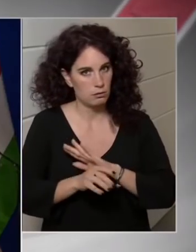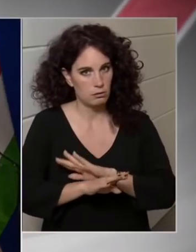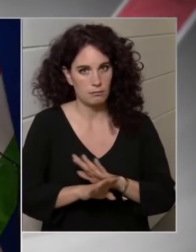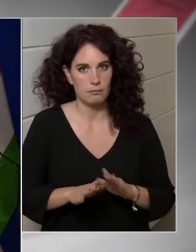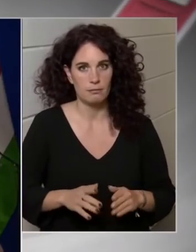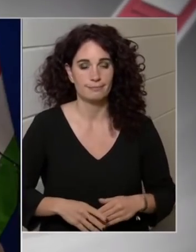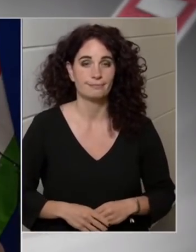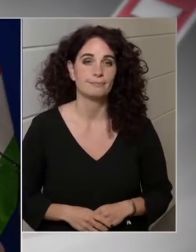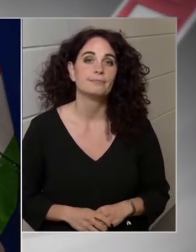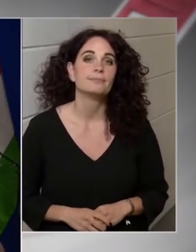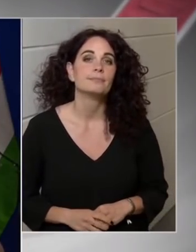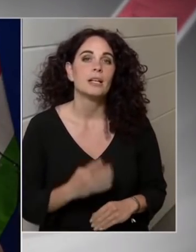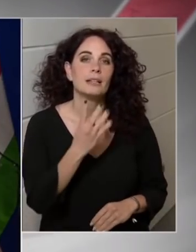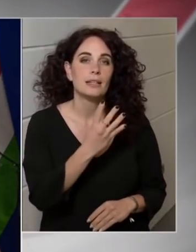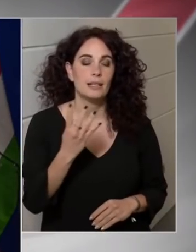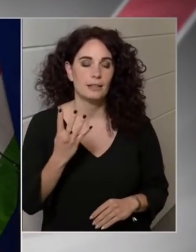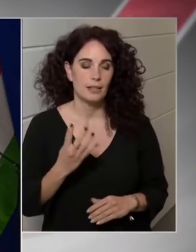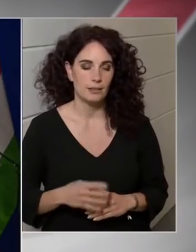444